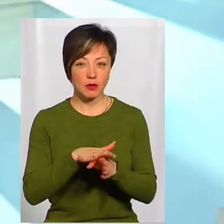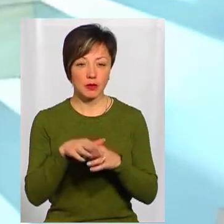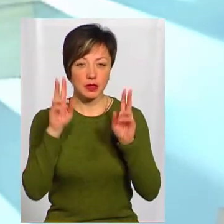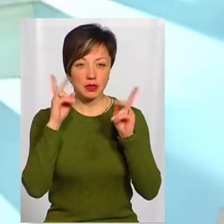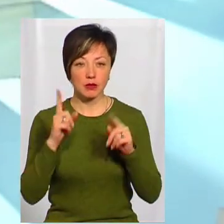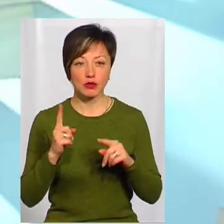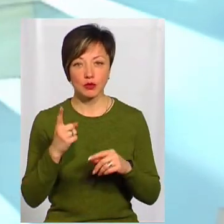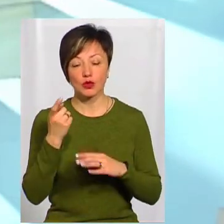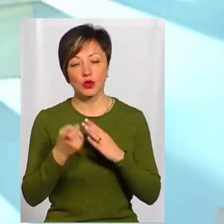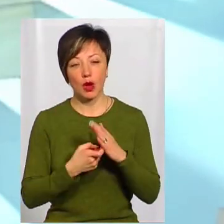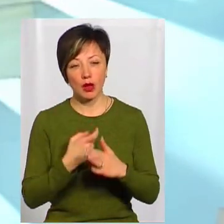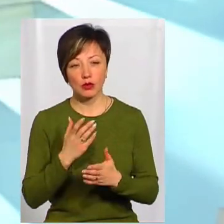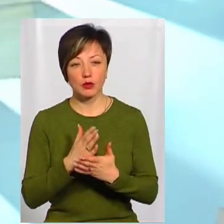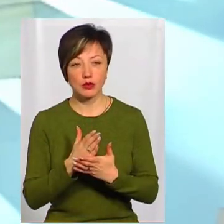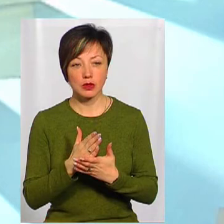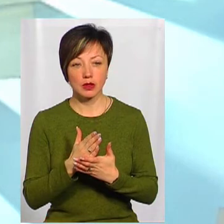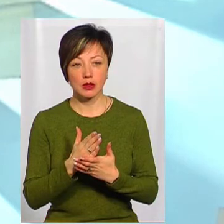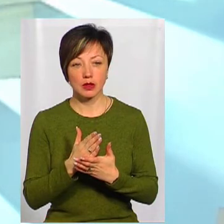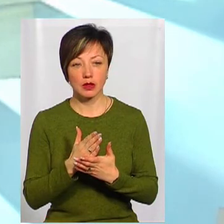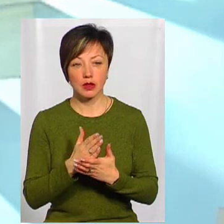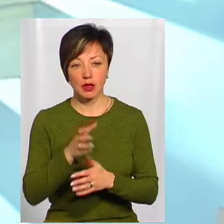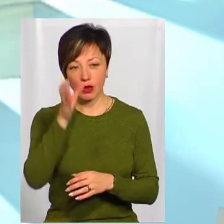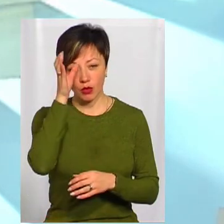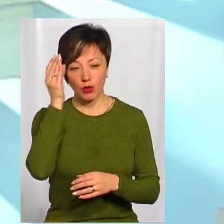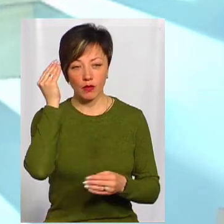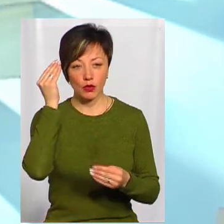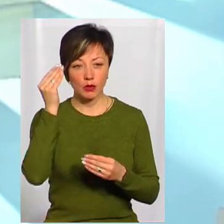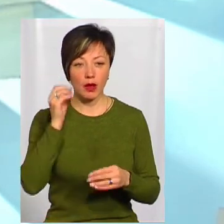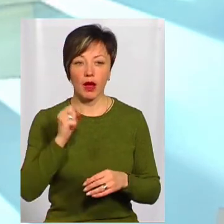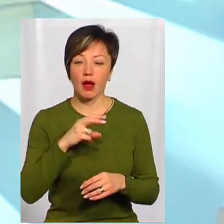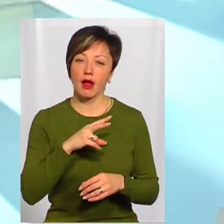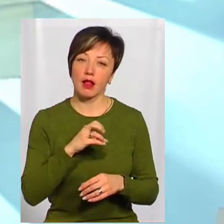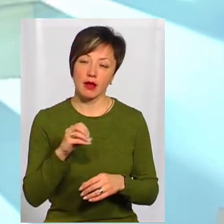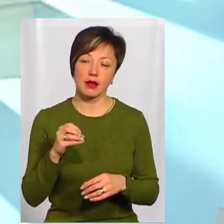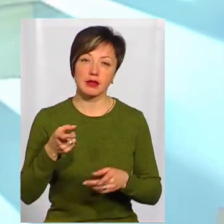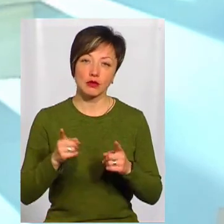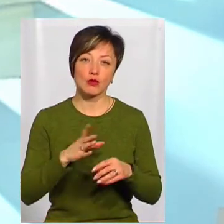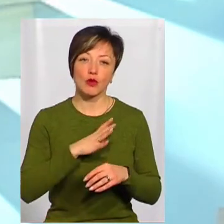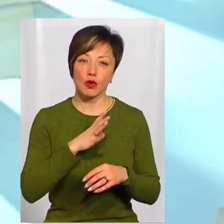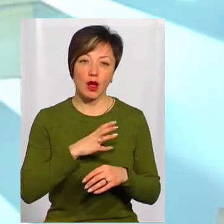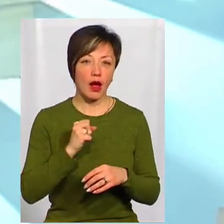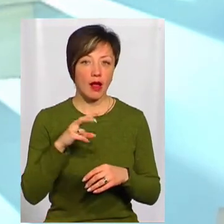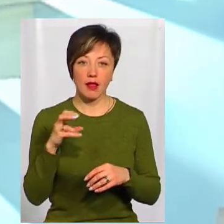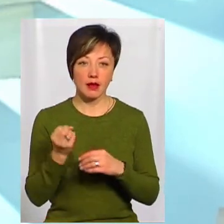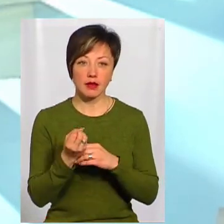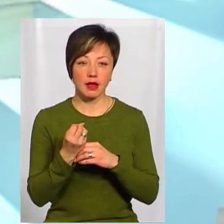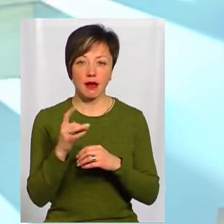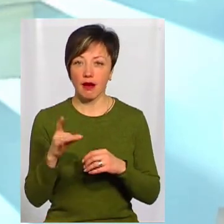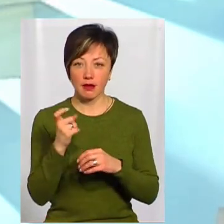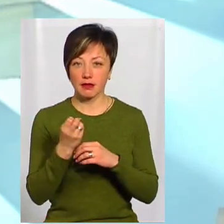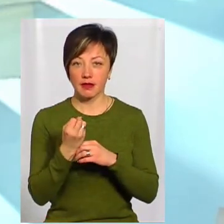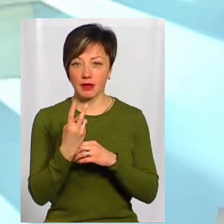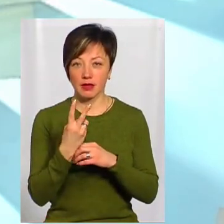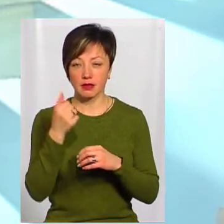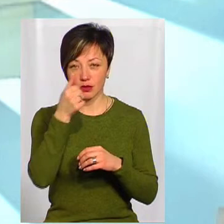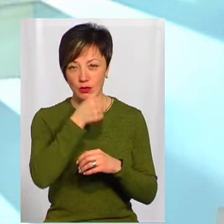Ми не знаємо, чому, ми догадуємося, є наукові думки, але вони дійсно були. Але не в 12 років, не